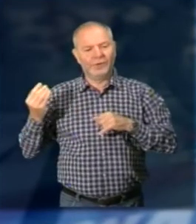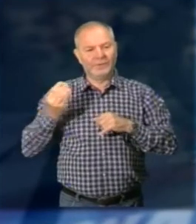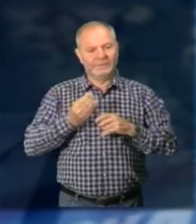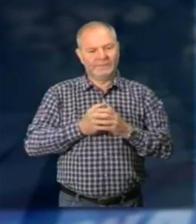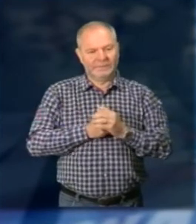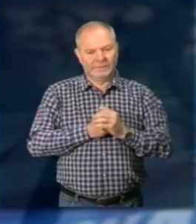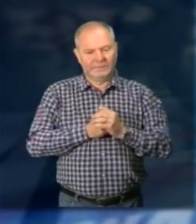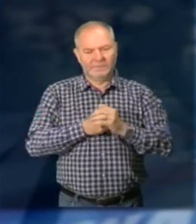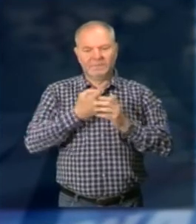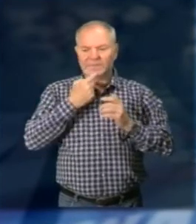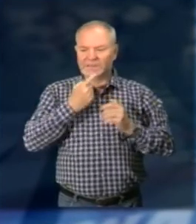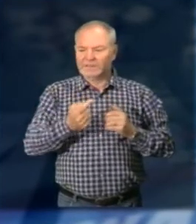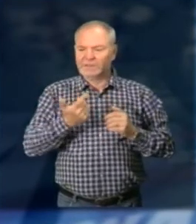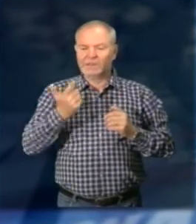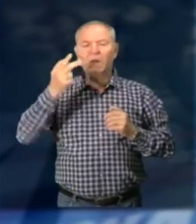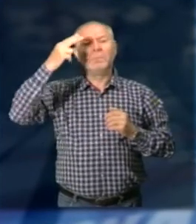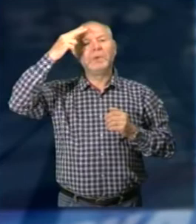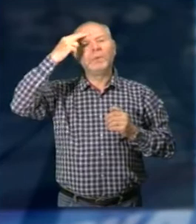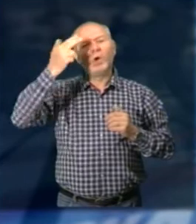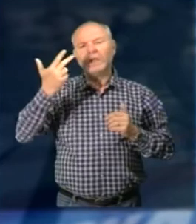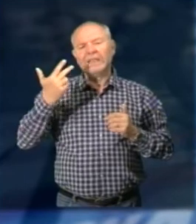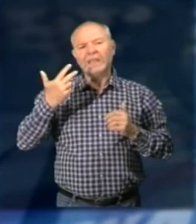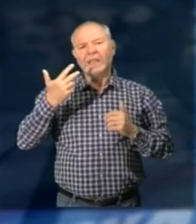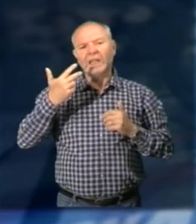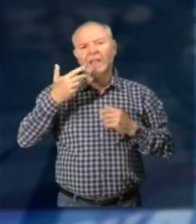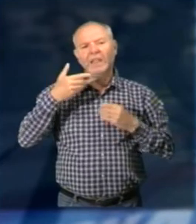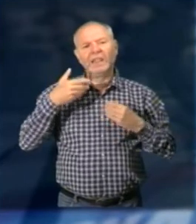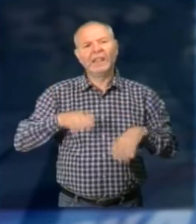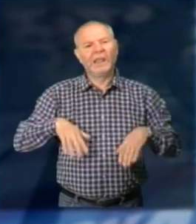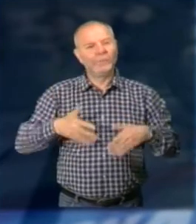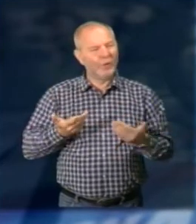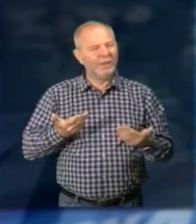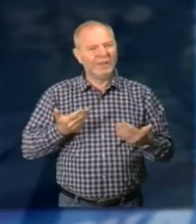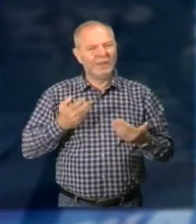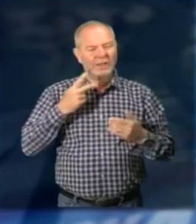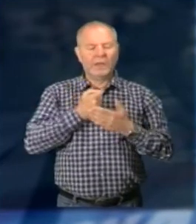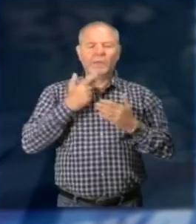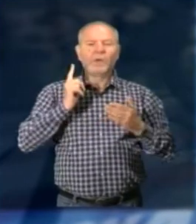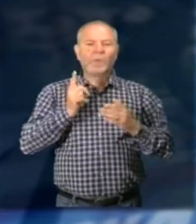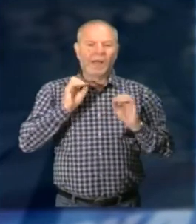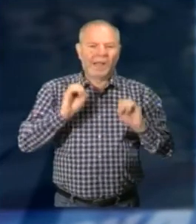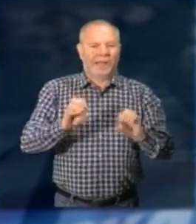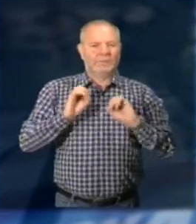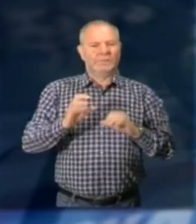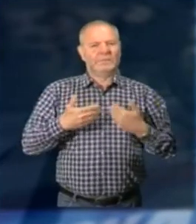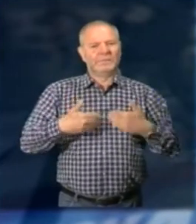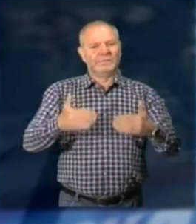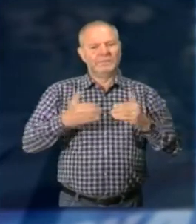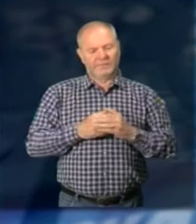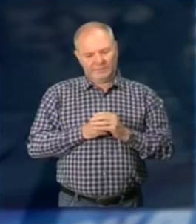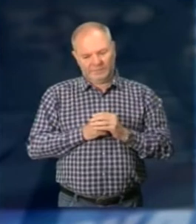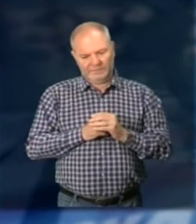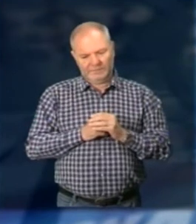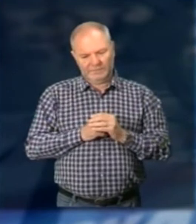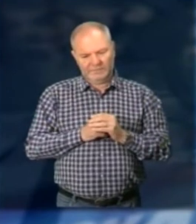parla di fragilità della memoria con riferimento all'attuale tema dell'accoglienza e sottolineando l'importanza dell'educazione A volte finiamo per